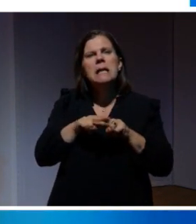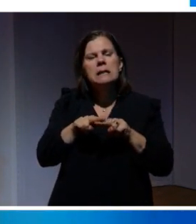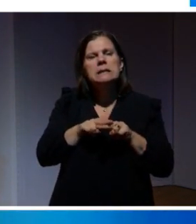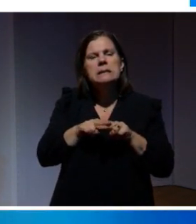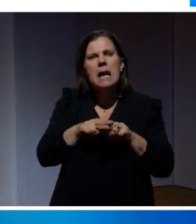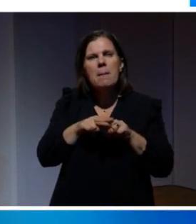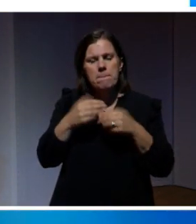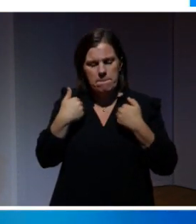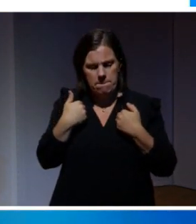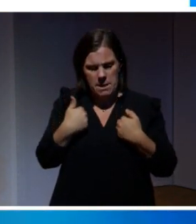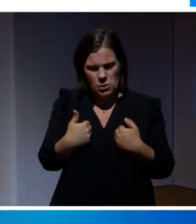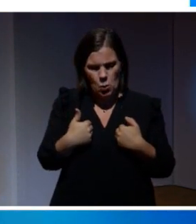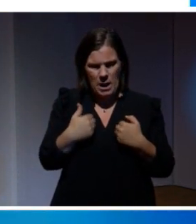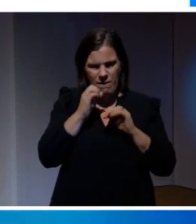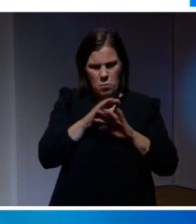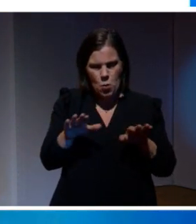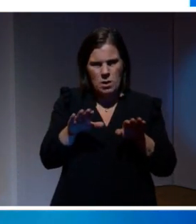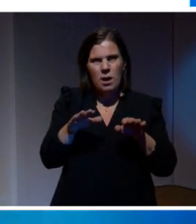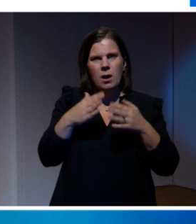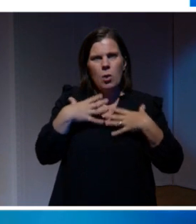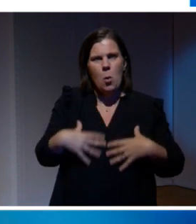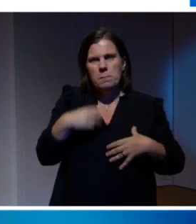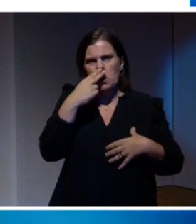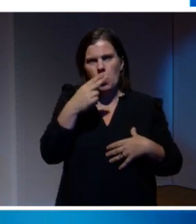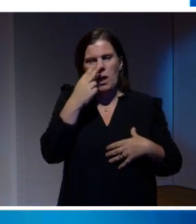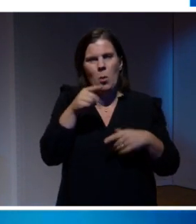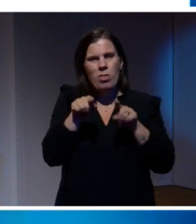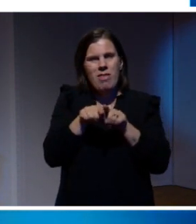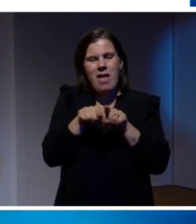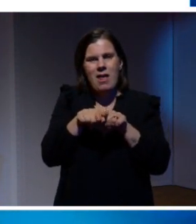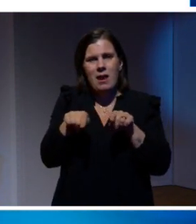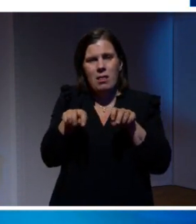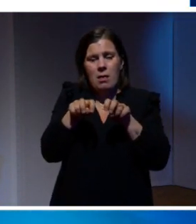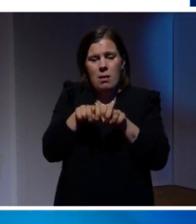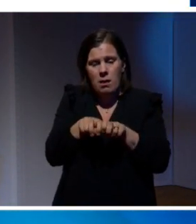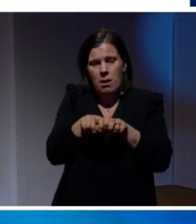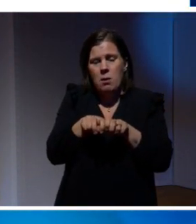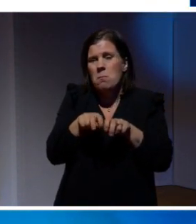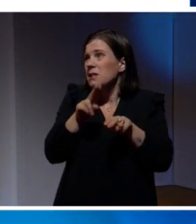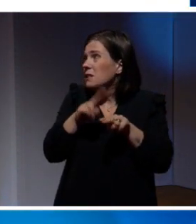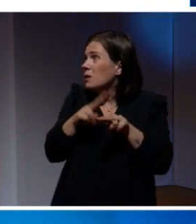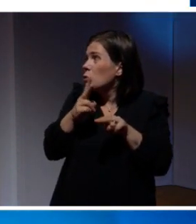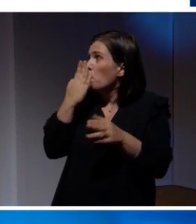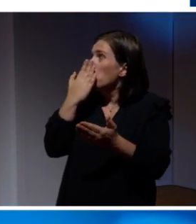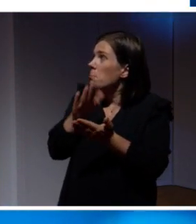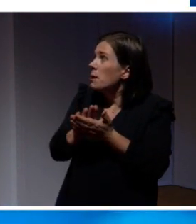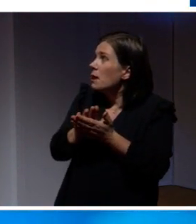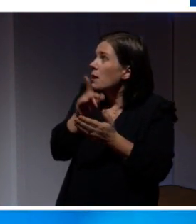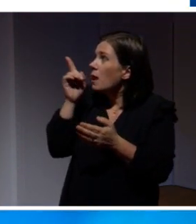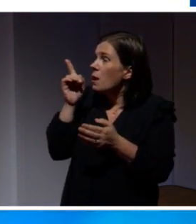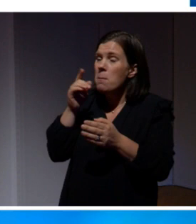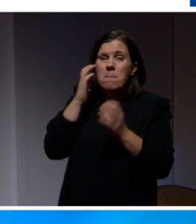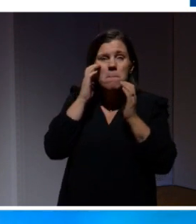personliga informationen med kroppslukter och närhet till varandra som man går in i när man sätter sig bredvid någon på det här viset, det är helt okej, det